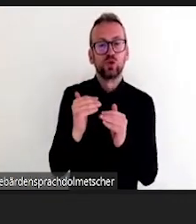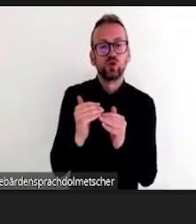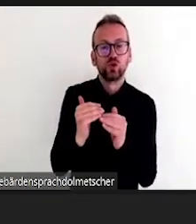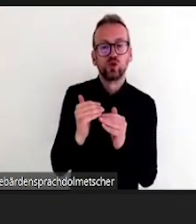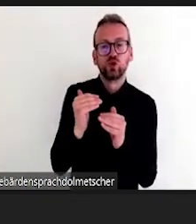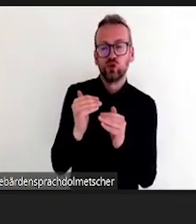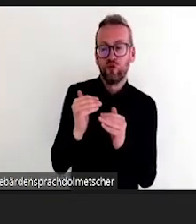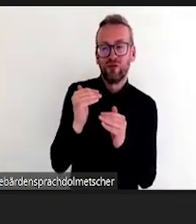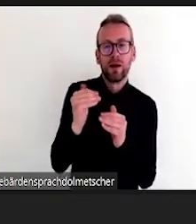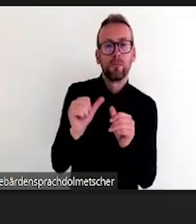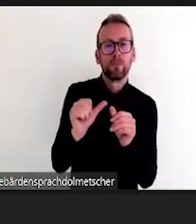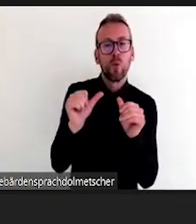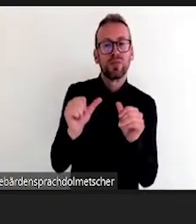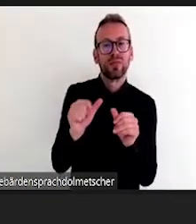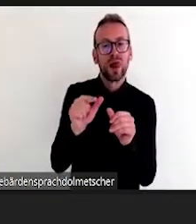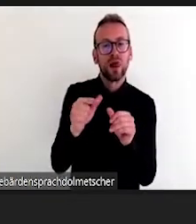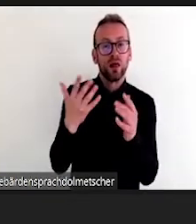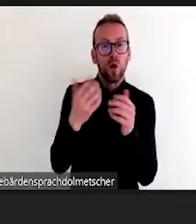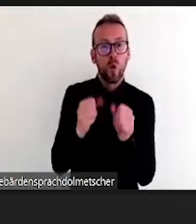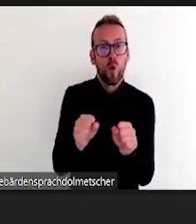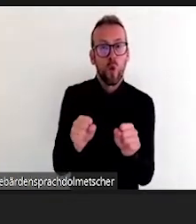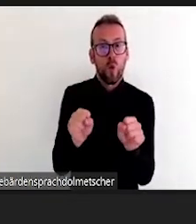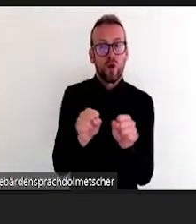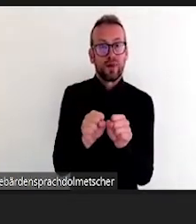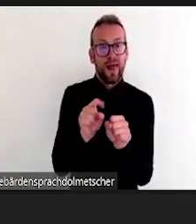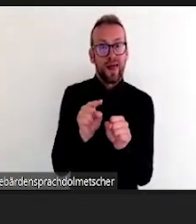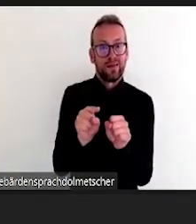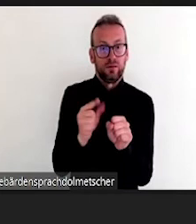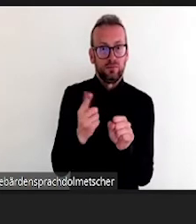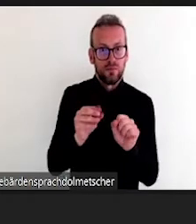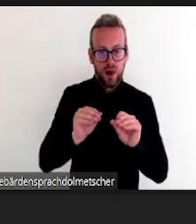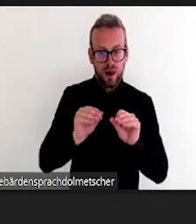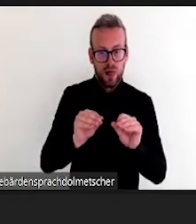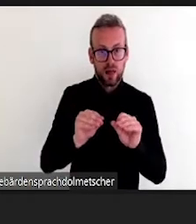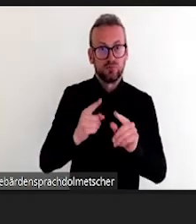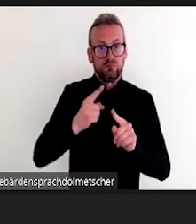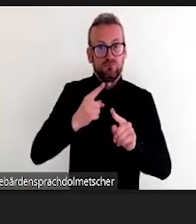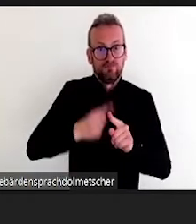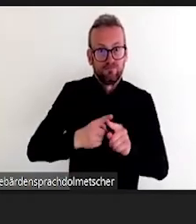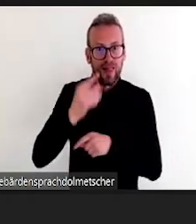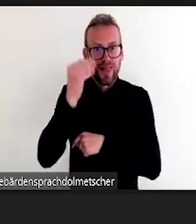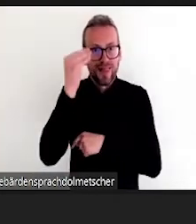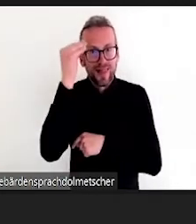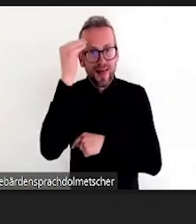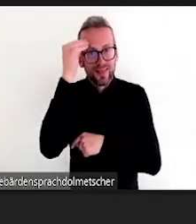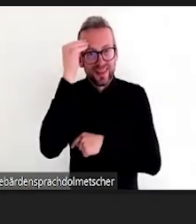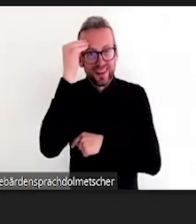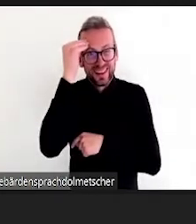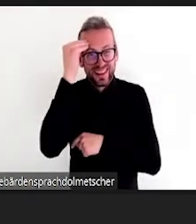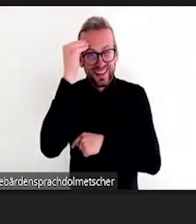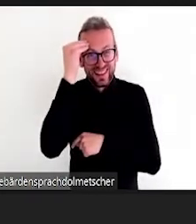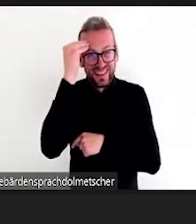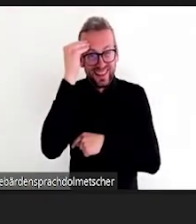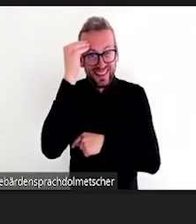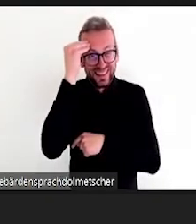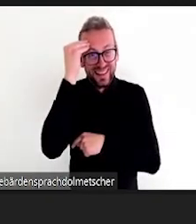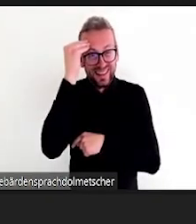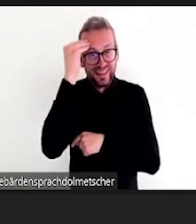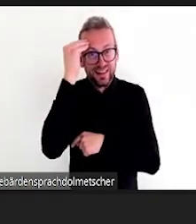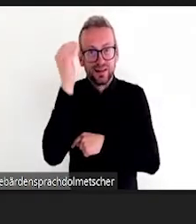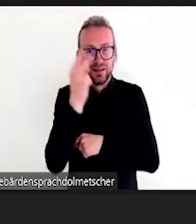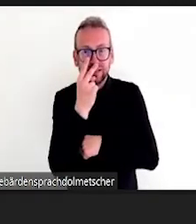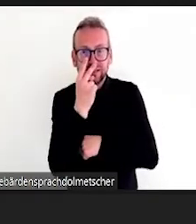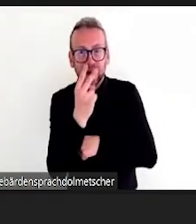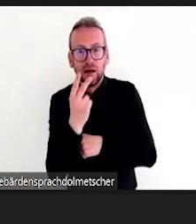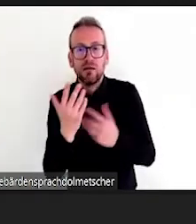online gut gelernt werden kann, muss man es erstmal schaffen, überhaupt zur digitalen Kooperation zu befähigen und zu motivieren. Ich